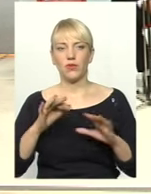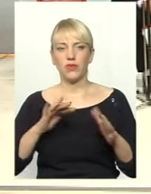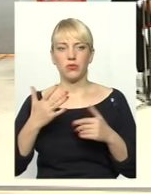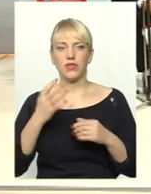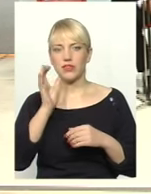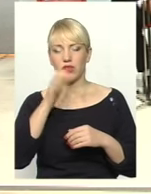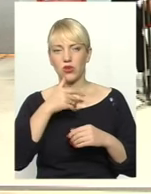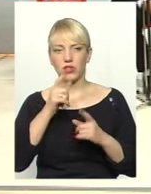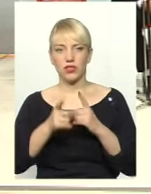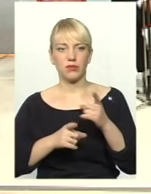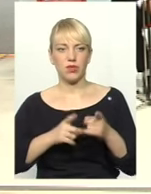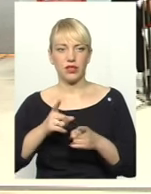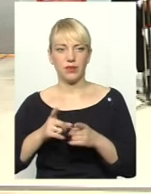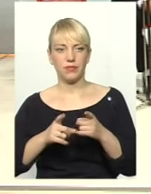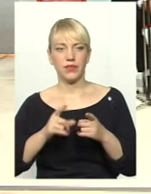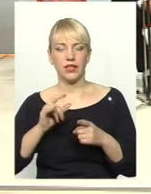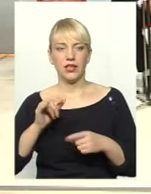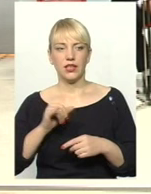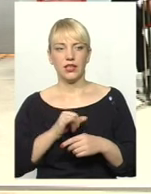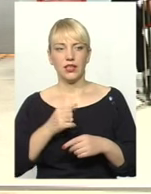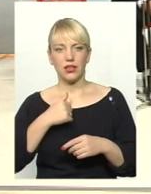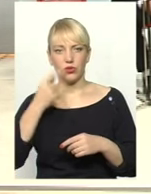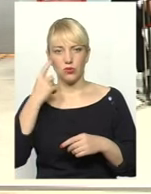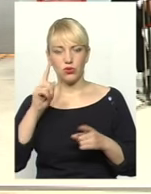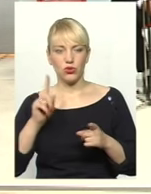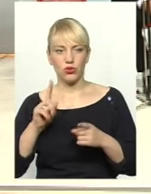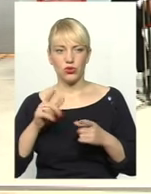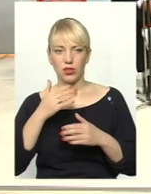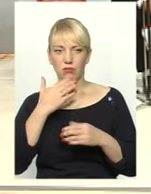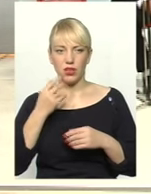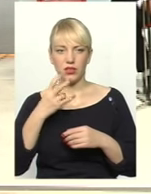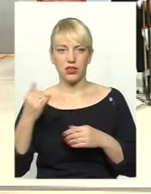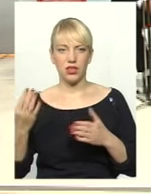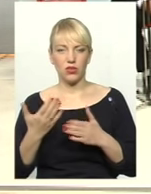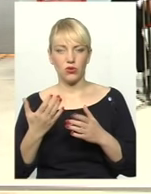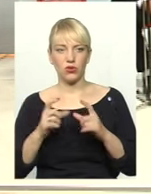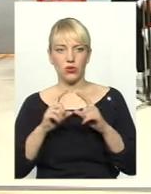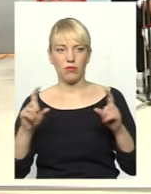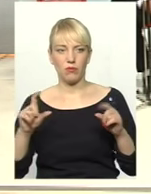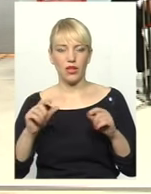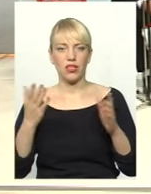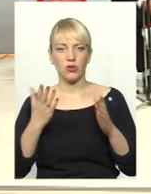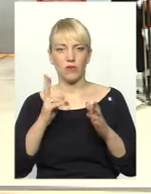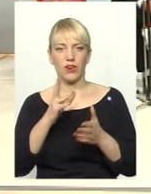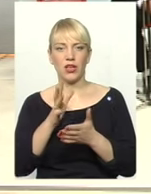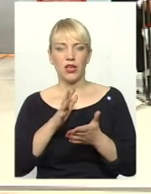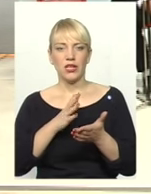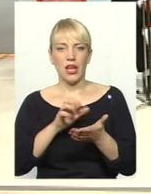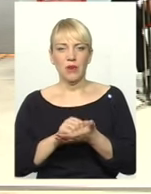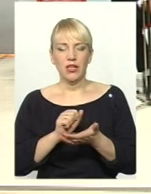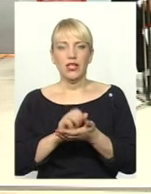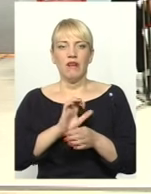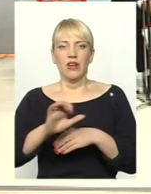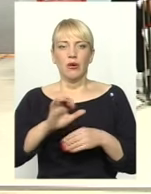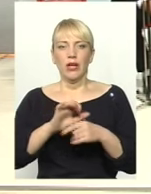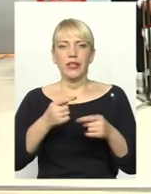дуже серйозні зміни, так, і я думаю, що сьогодні немає жодної кампанії, яка займається виробництвом цільгоспродукції, яка